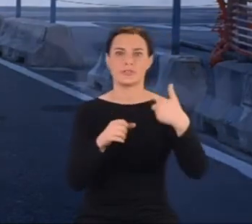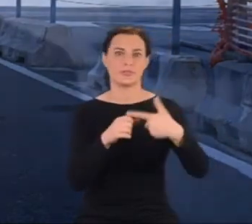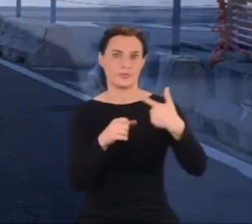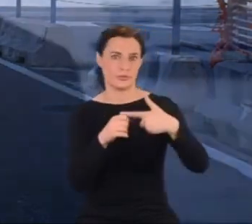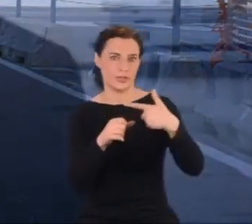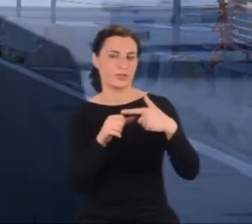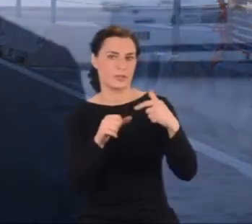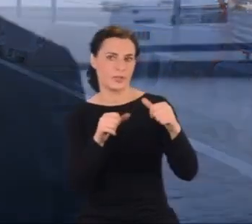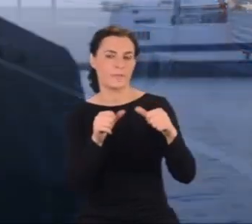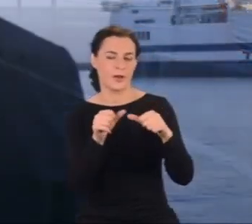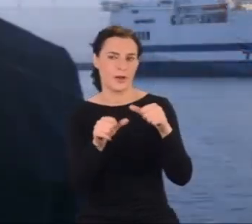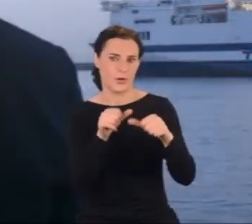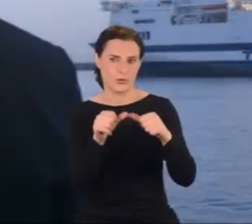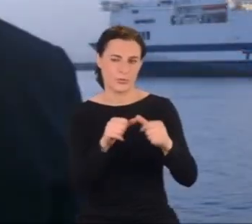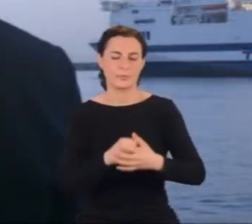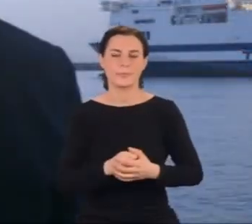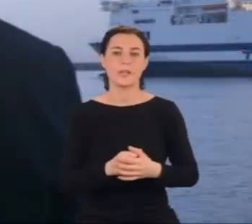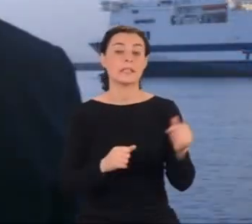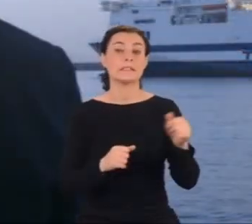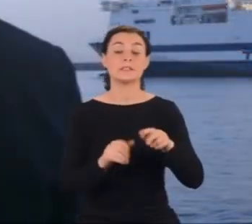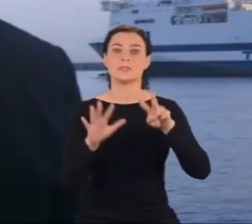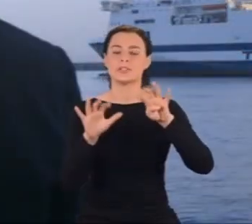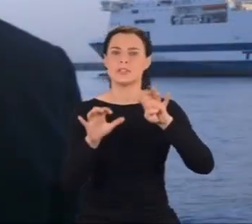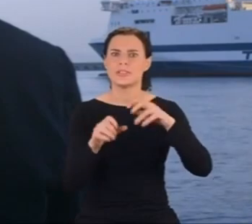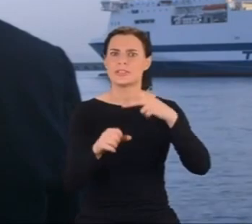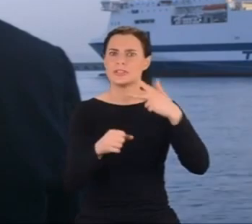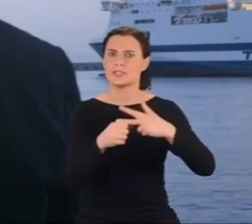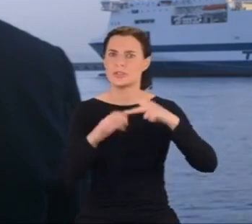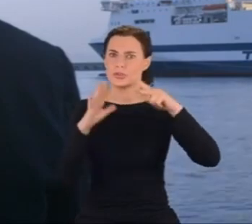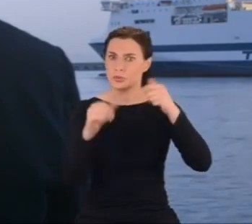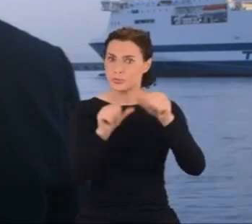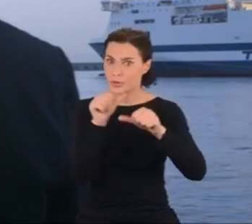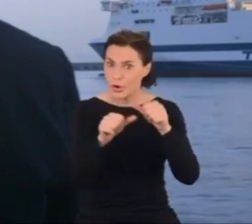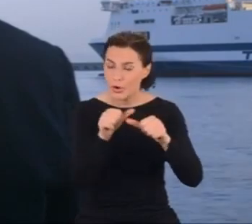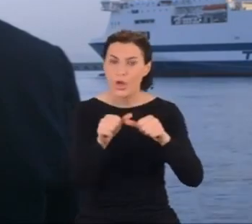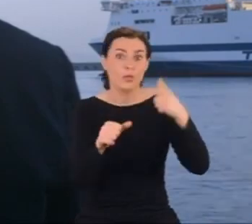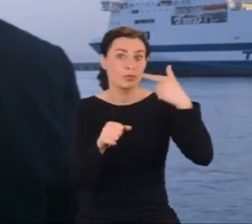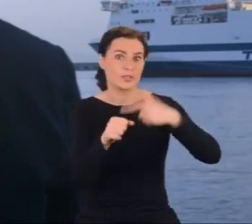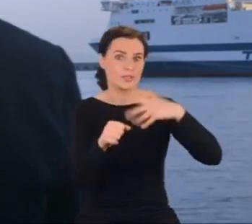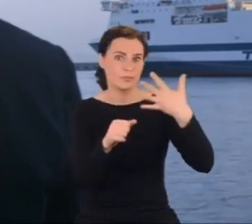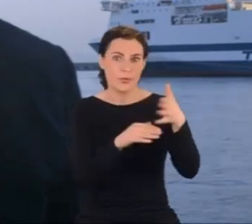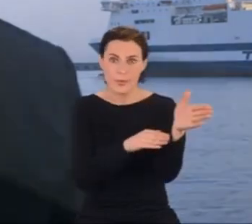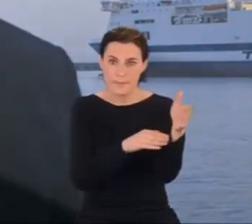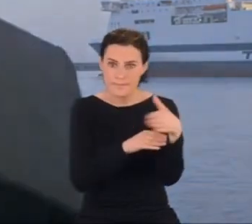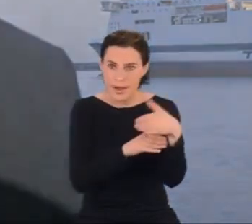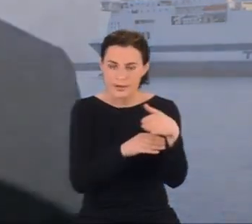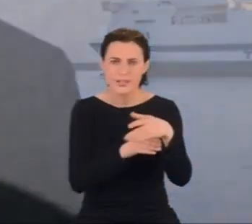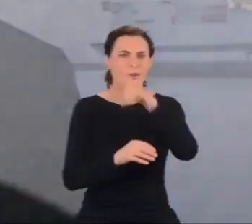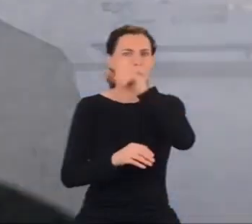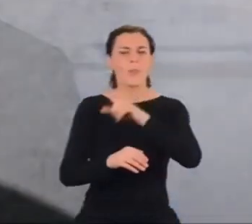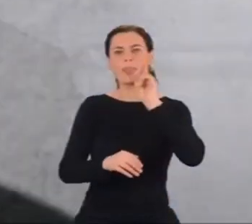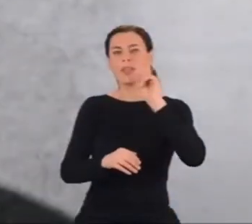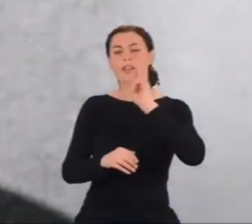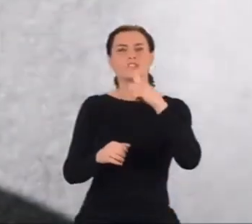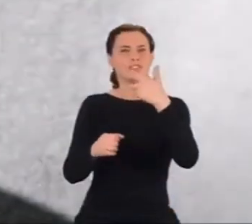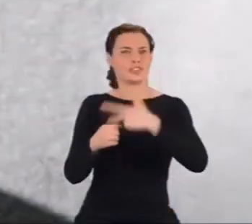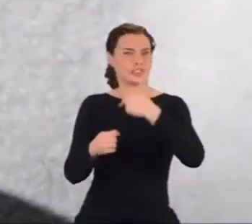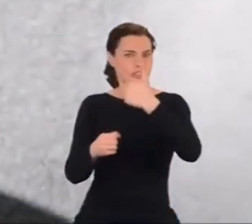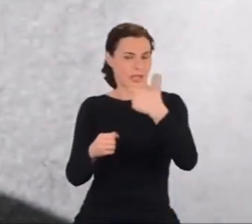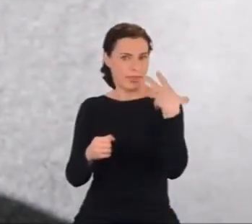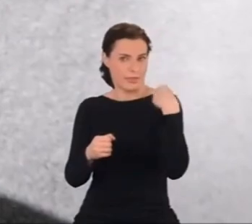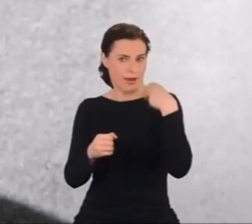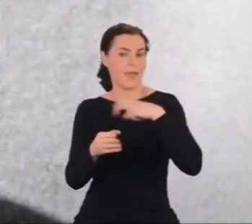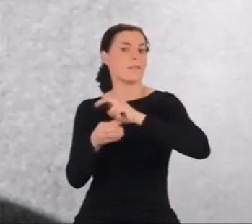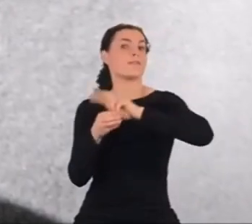26 marca 1938 roku wieczorem 31-letni Majorana wsiadł w Neapolu na pokład